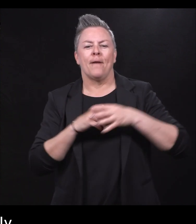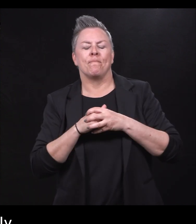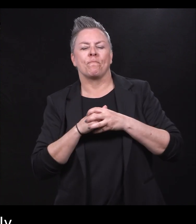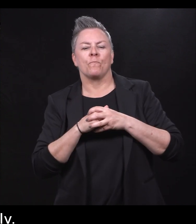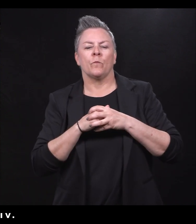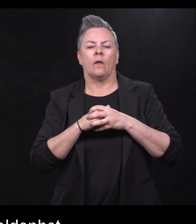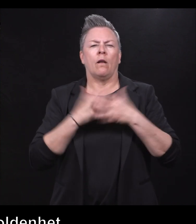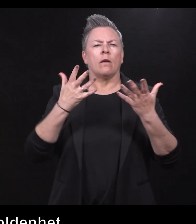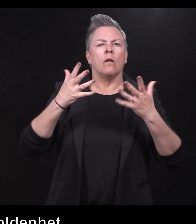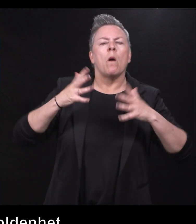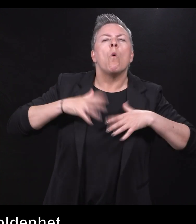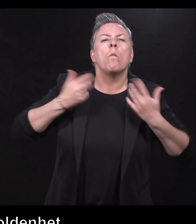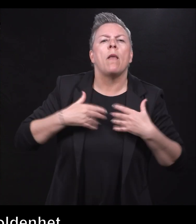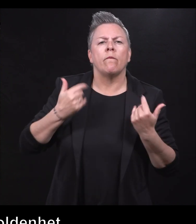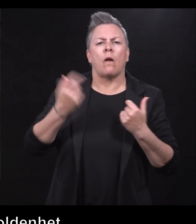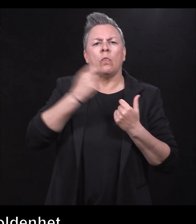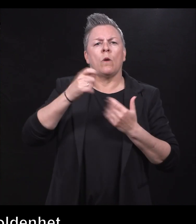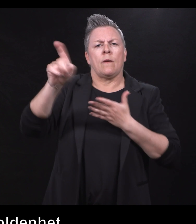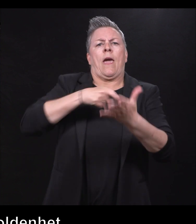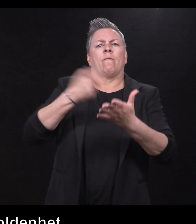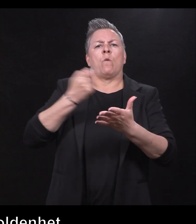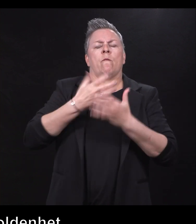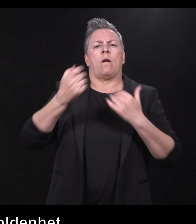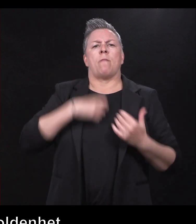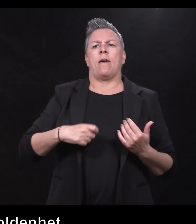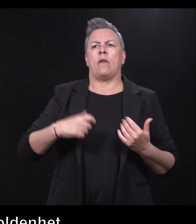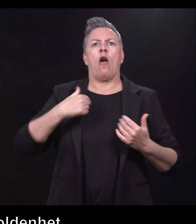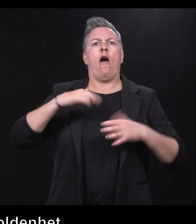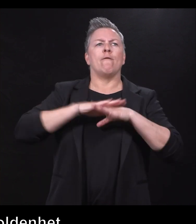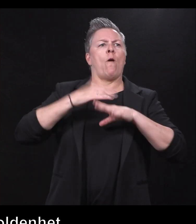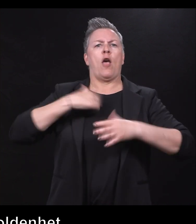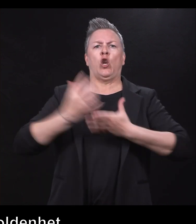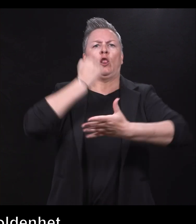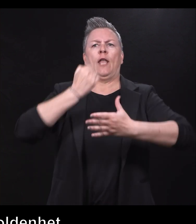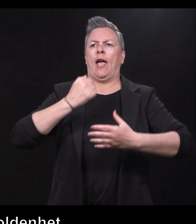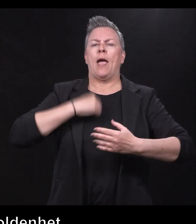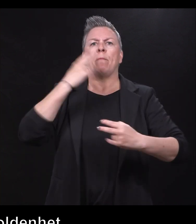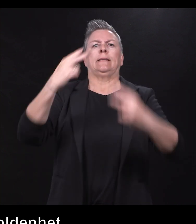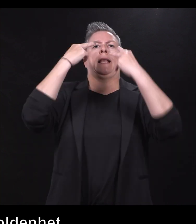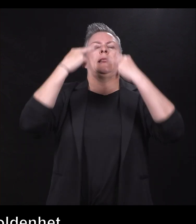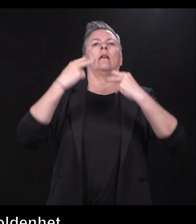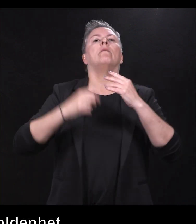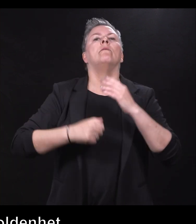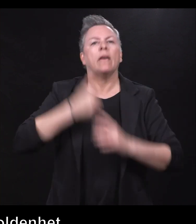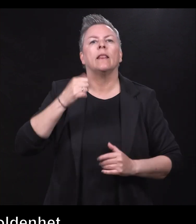det å oppleve å bli stillt krav til, det å oppleve å være til nytte og det å oppleve å bli selv. viktig for ungdom.